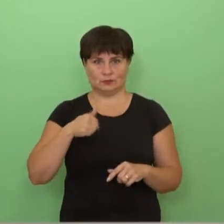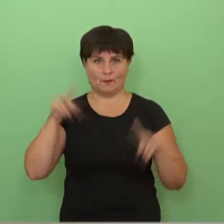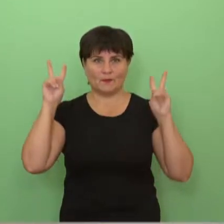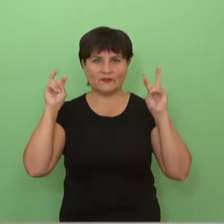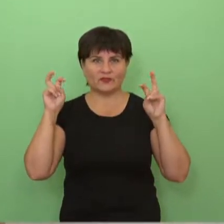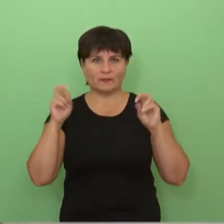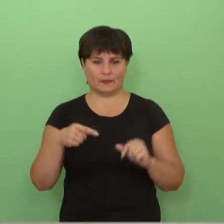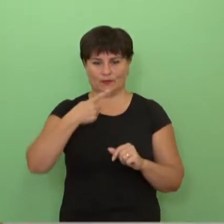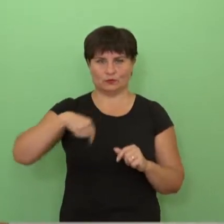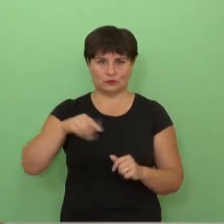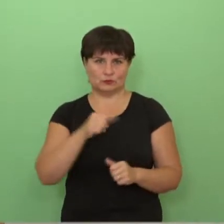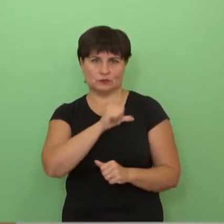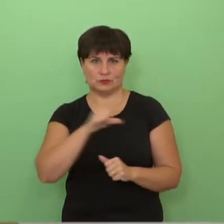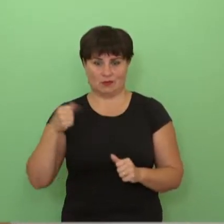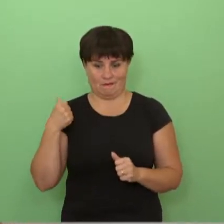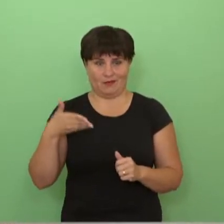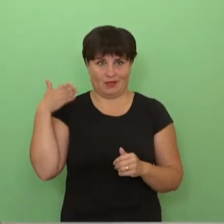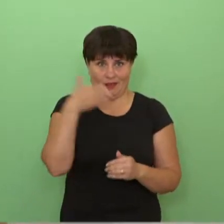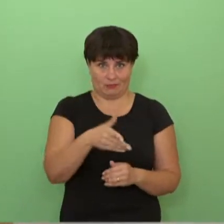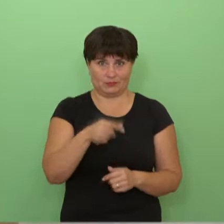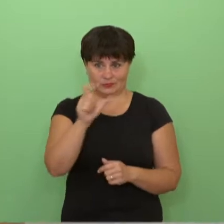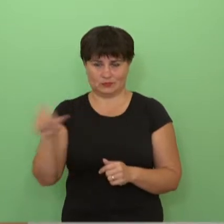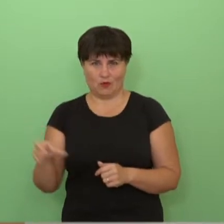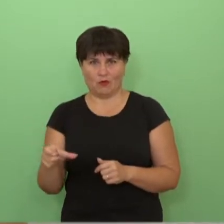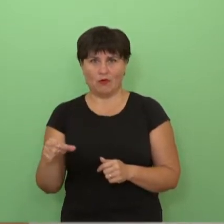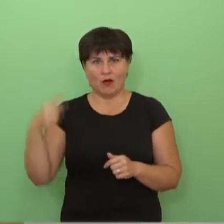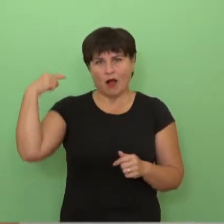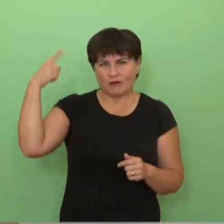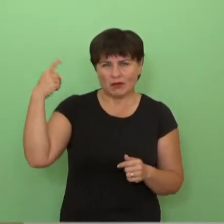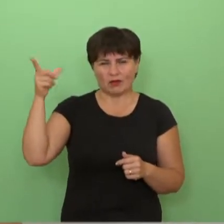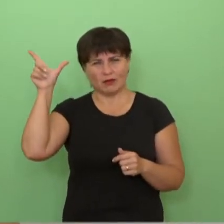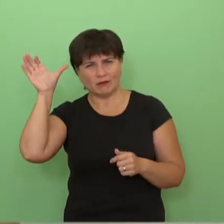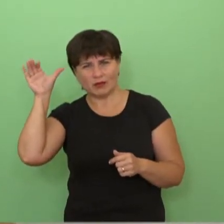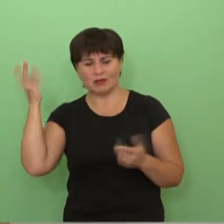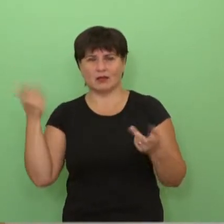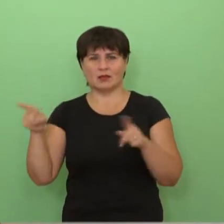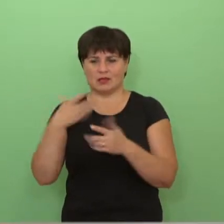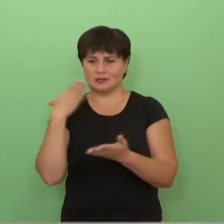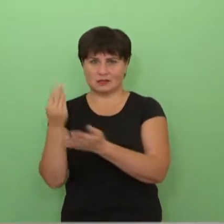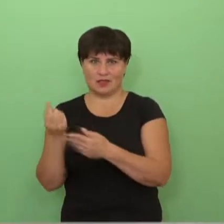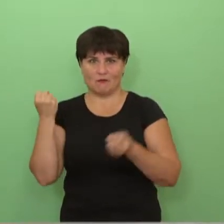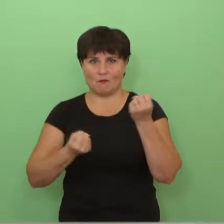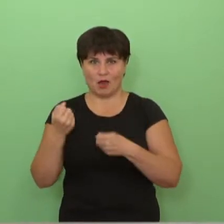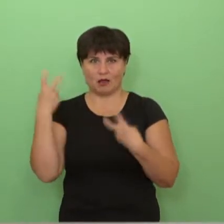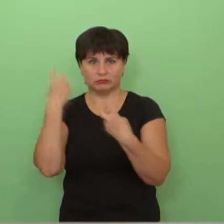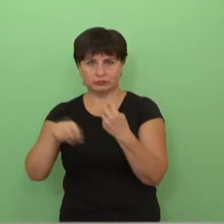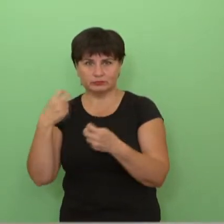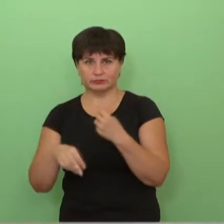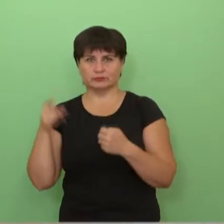transporto. Kartais mūsų vadindavo, ne mūsų, o mūsų savanorius ir kvaliais ir visaip. Jie savo automobilius laužė, jie